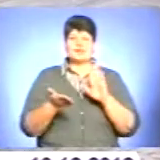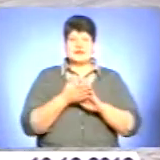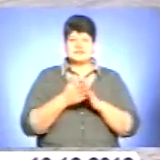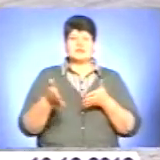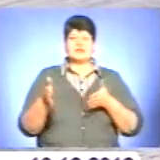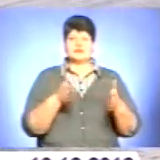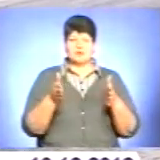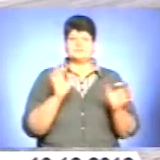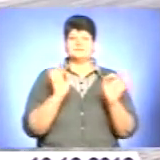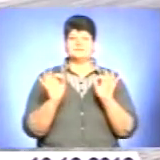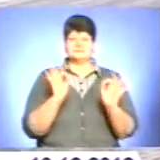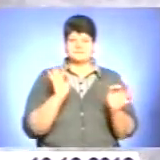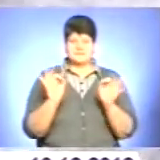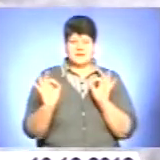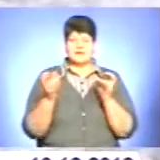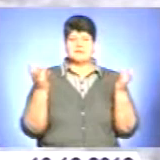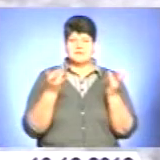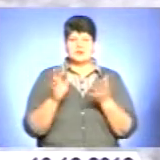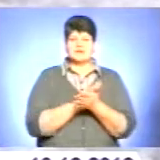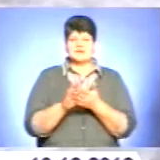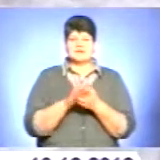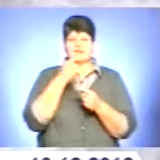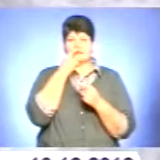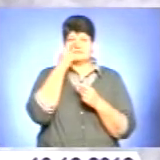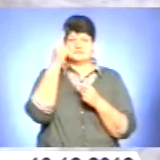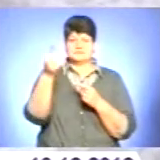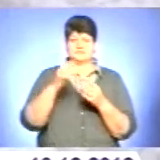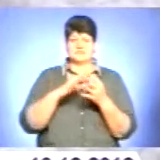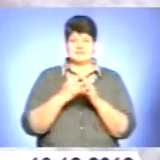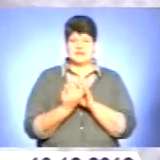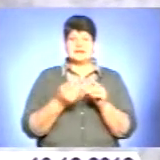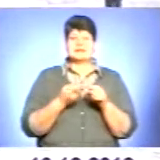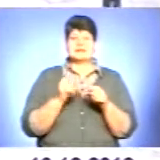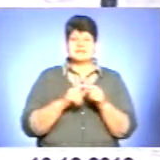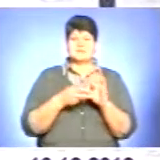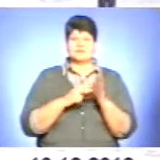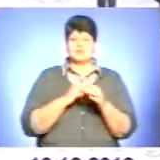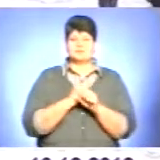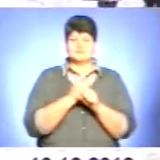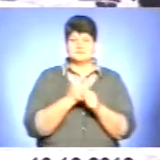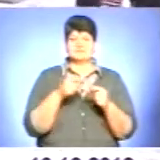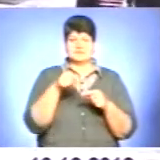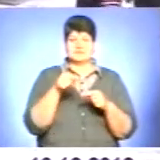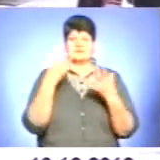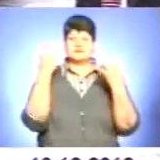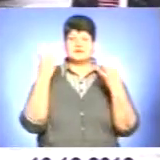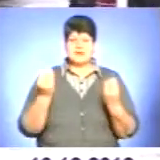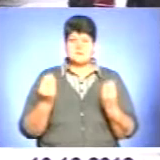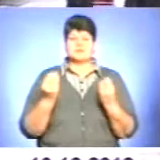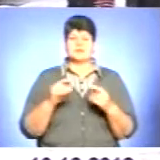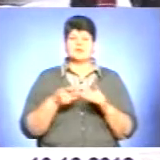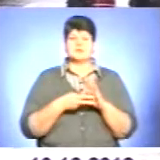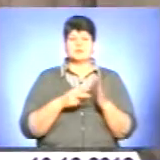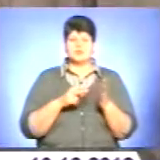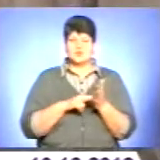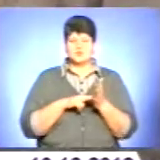стабілізована. Залишилося розчистити найвіддаленіші населені пункти. планують зробити днями. Тоді, кажуть, у службі автомобільних доріг